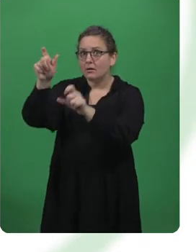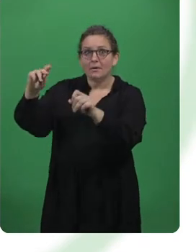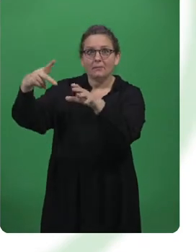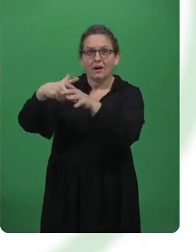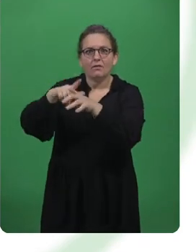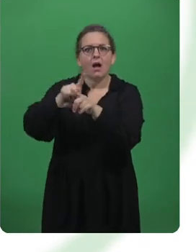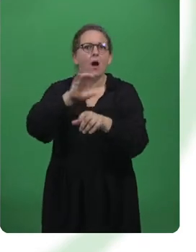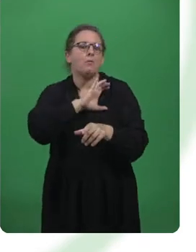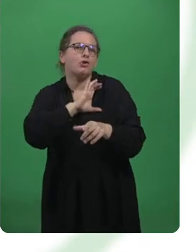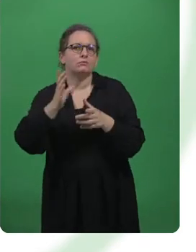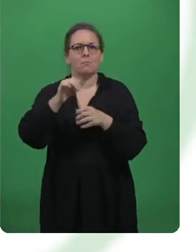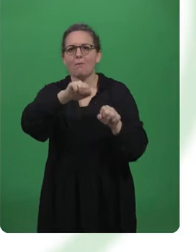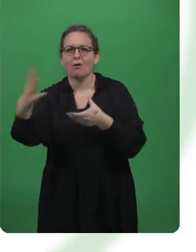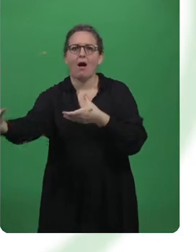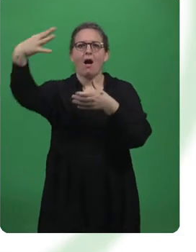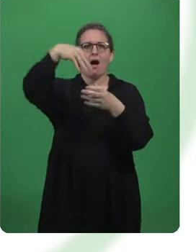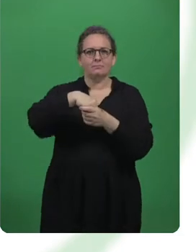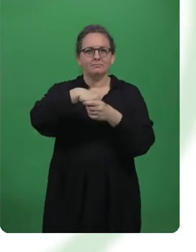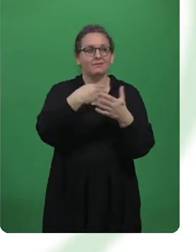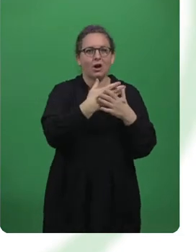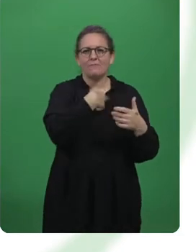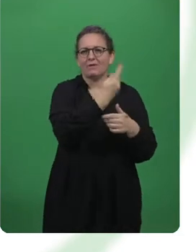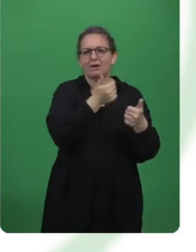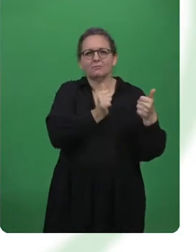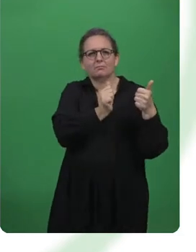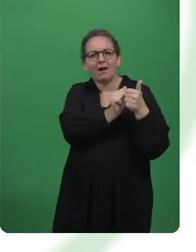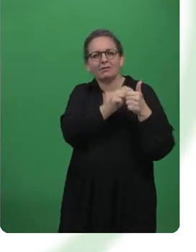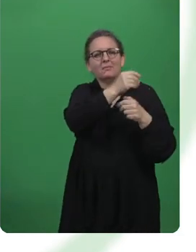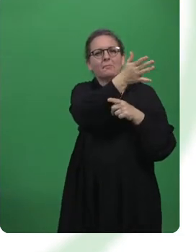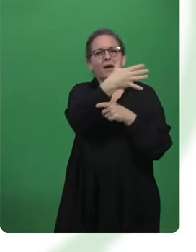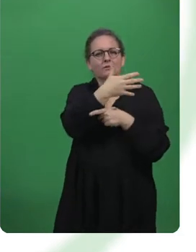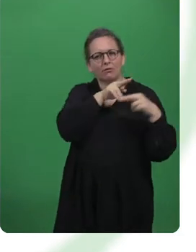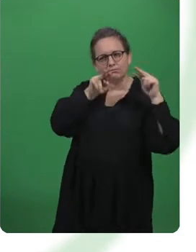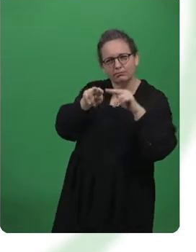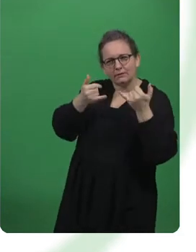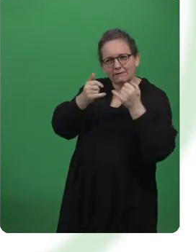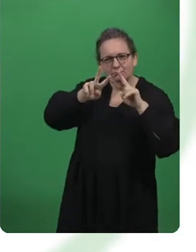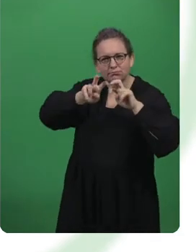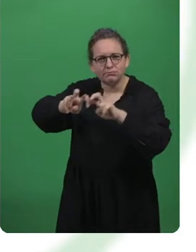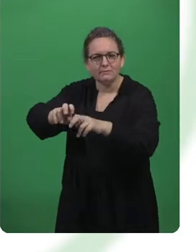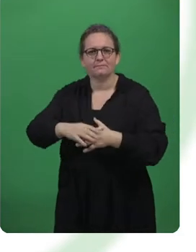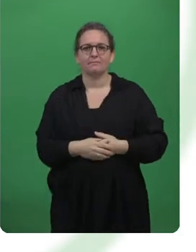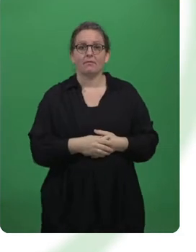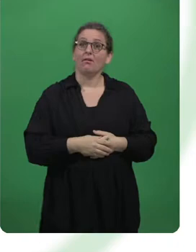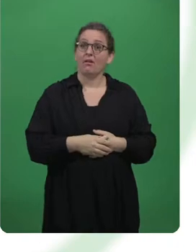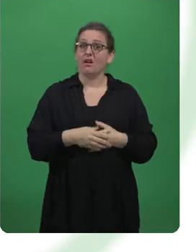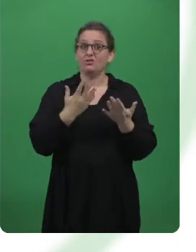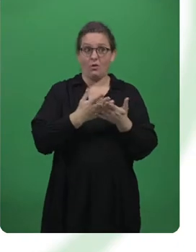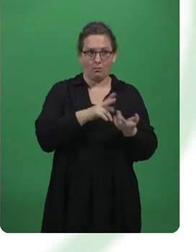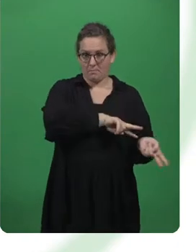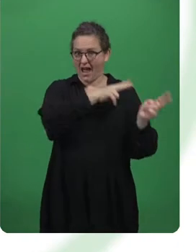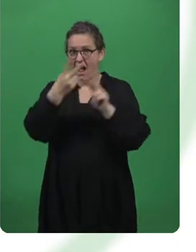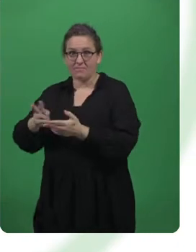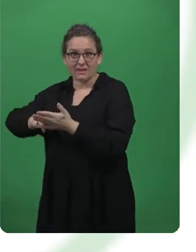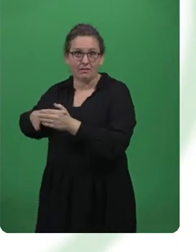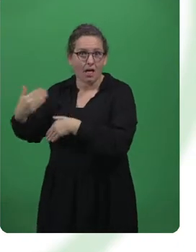und welche Möglichkeiten das für Menschen mit Behinderung bietet, haben wir gemeinsam mit unserem Partner Microsoft beleuchtet. Wir